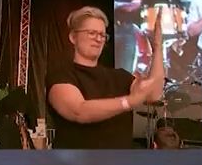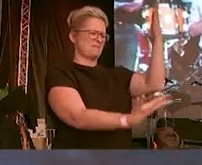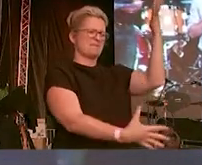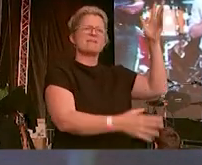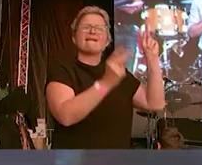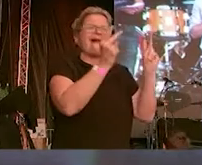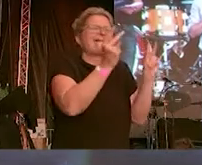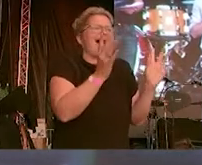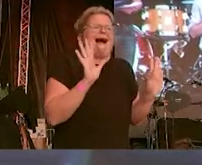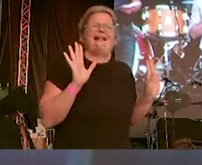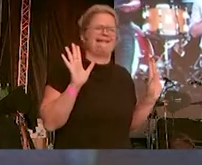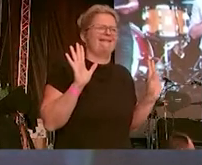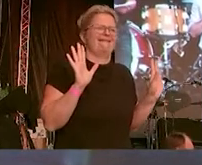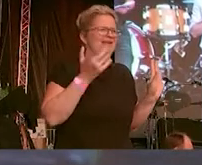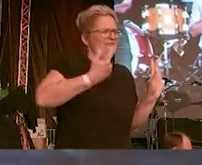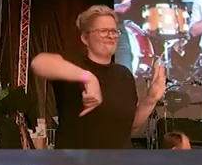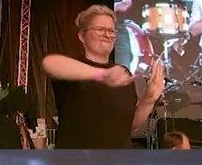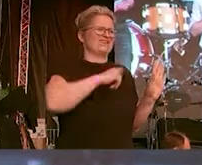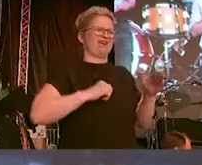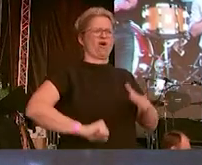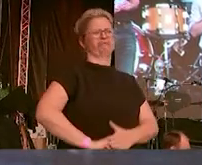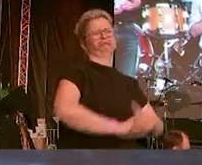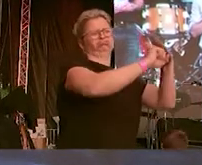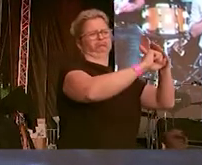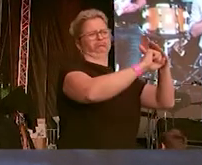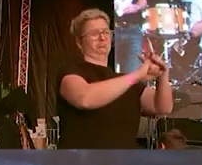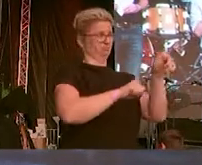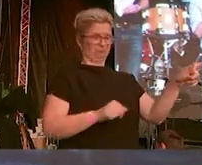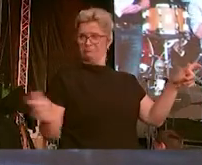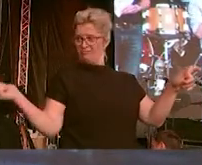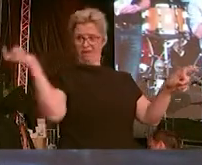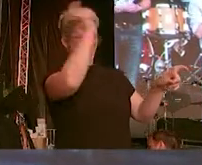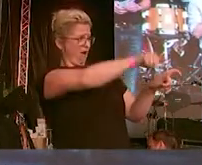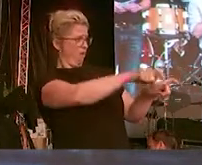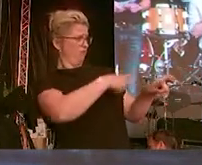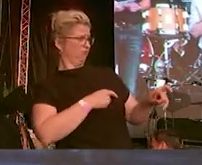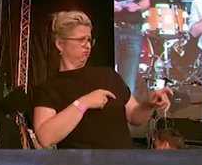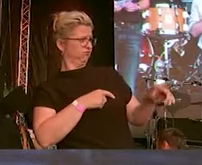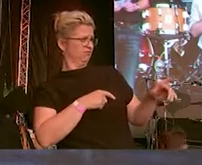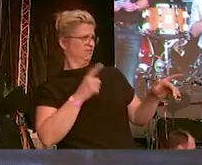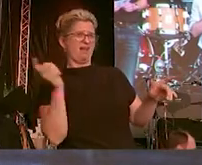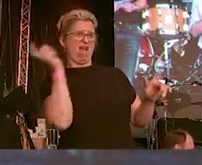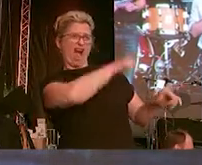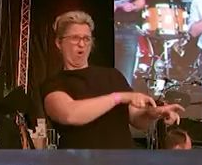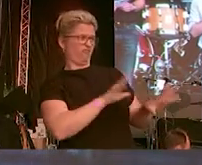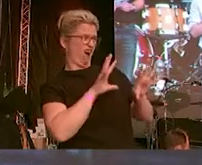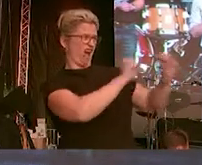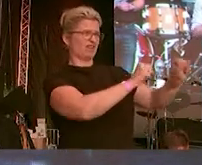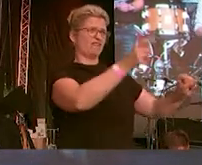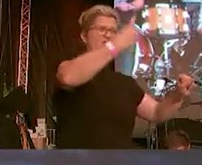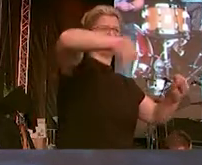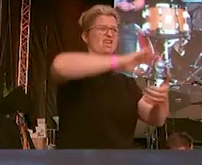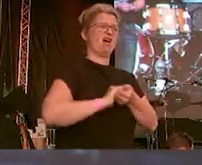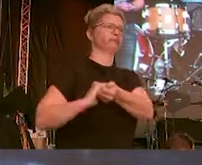auch immer für Merkmale. Wir stehen denjenigen Menschen zur Seite, die von Rechten, von der AfD angegriffen werden.